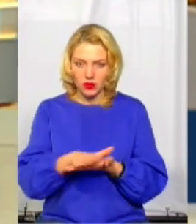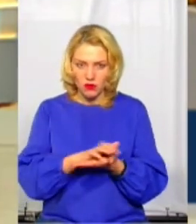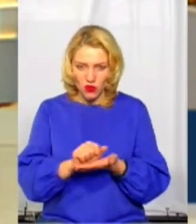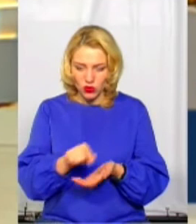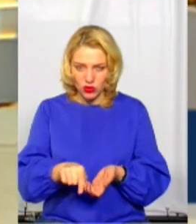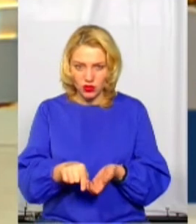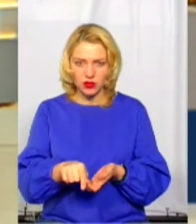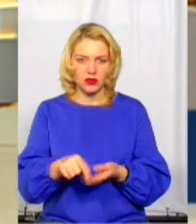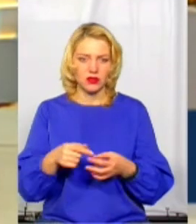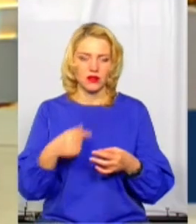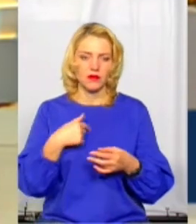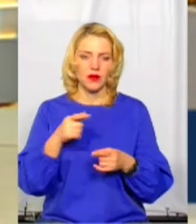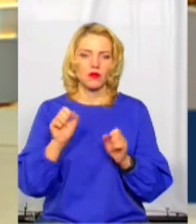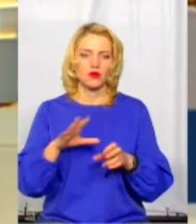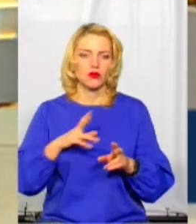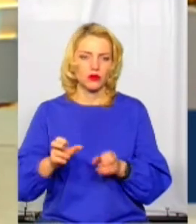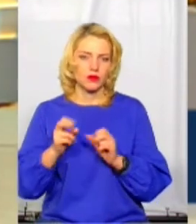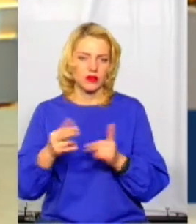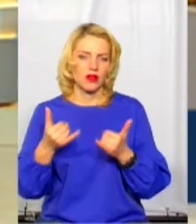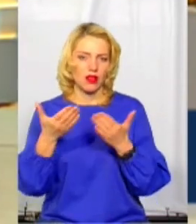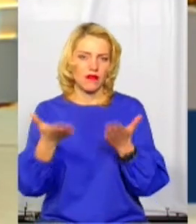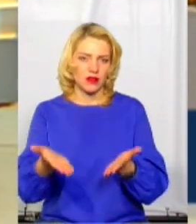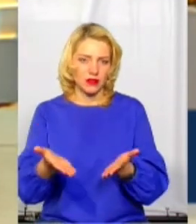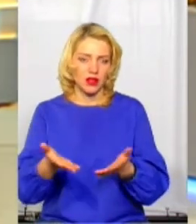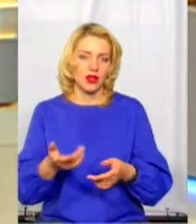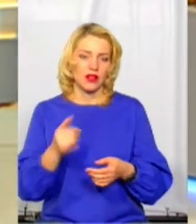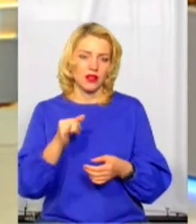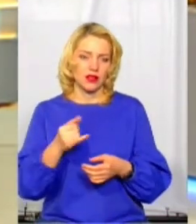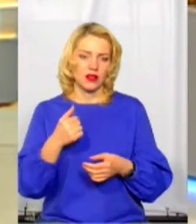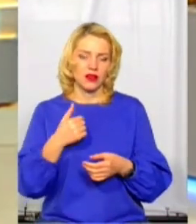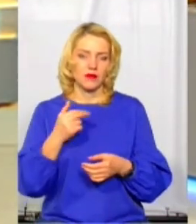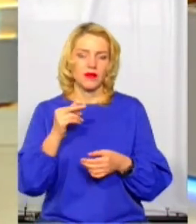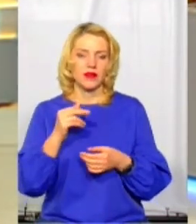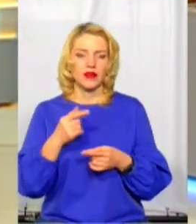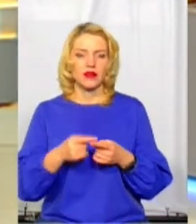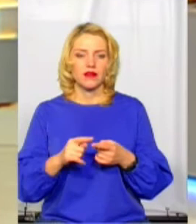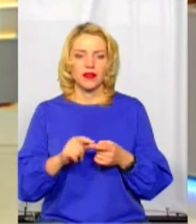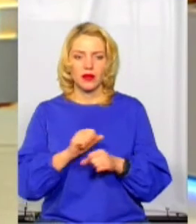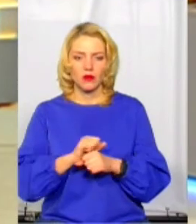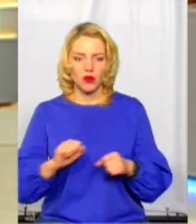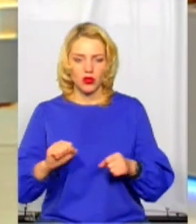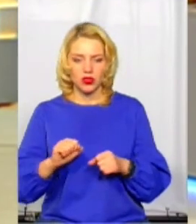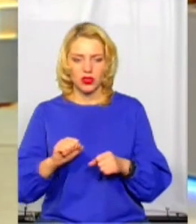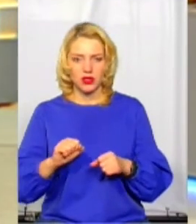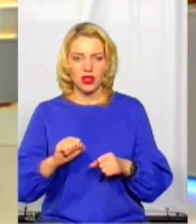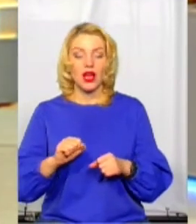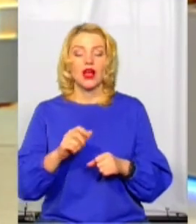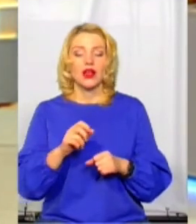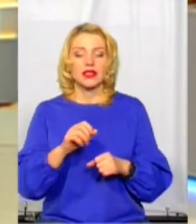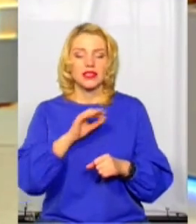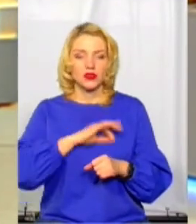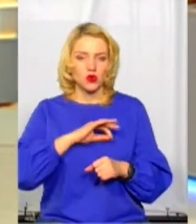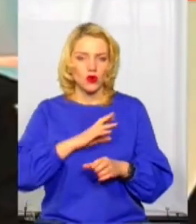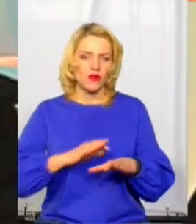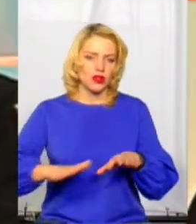свідчить про небезпеку його використання для вас. Як вже ви його застосовуєте? В жодному разі не в людних місцях. І